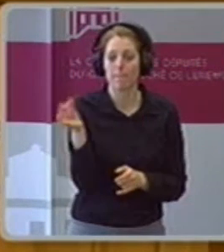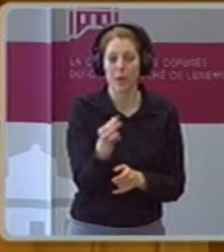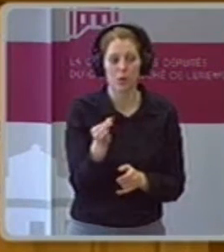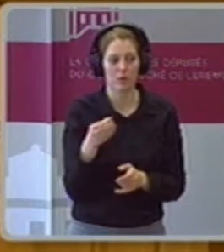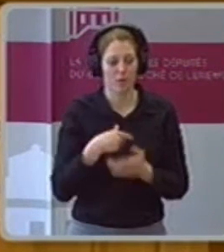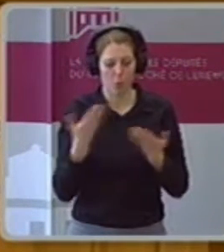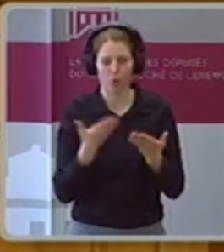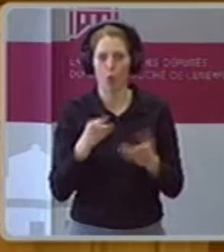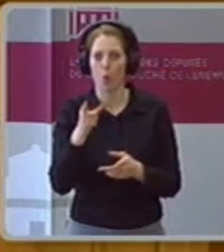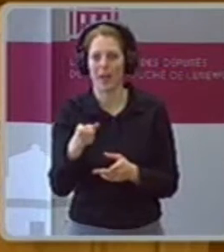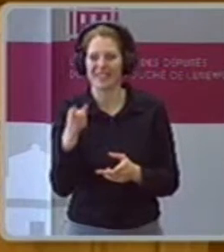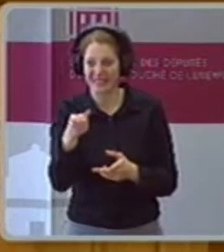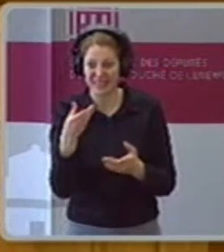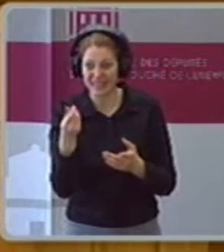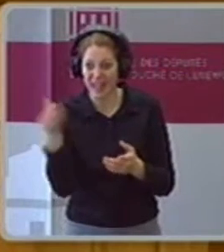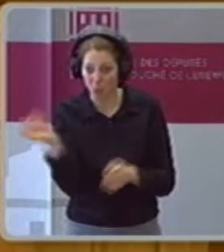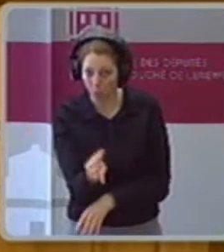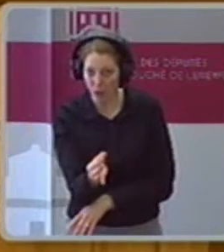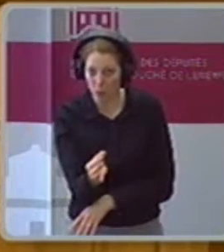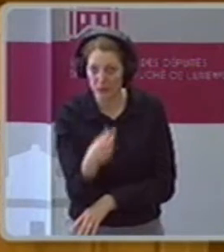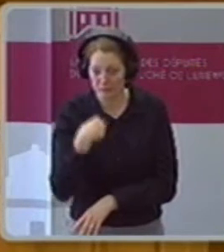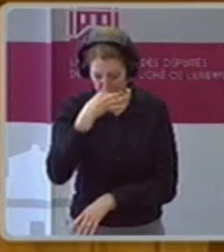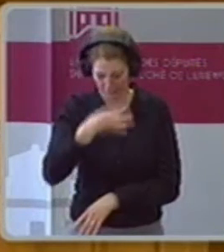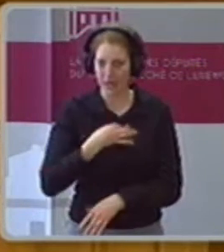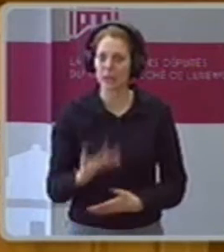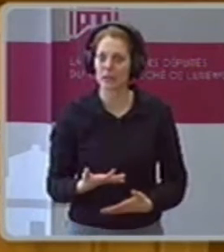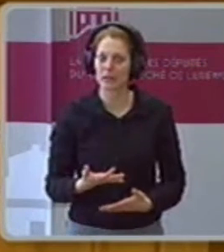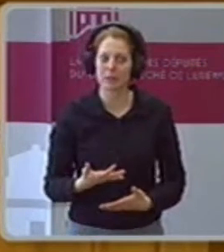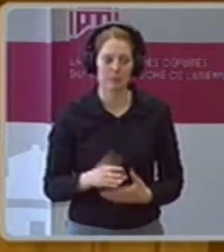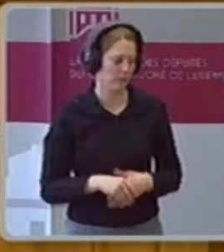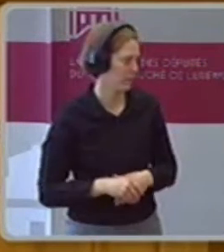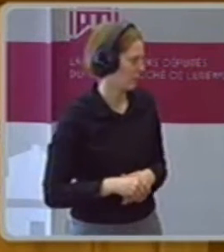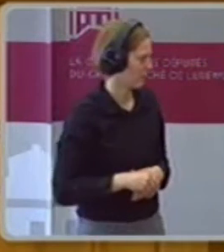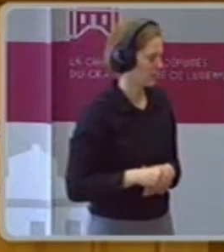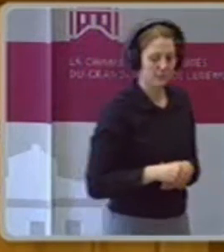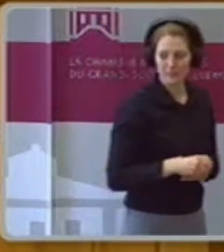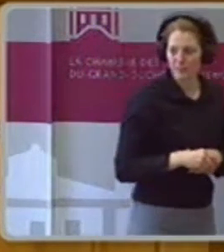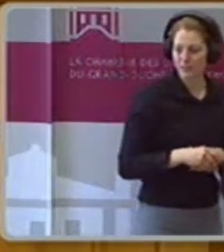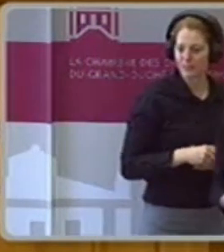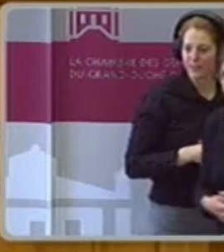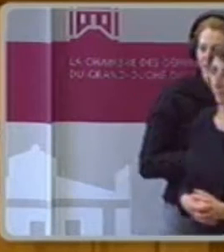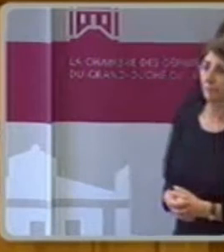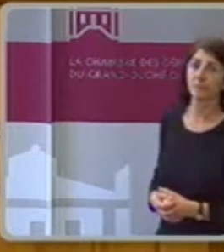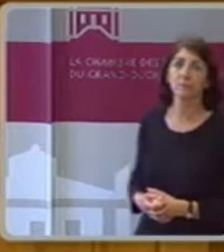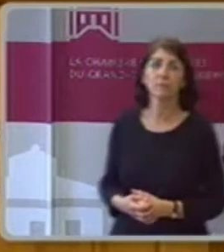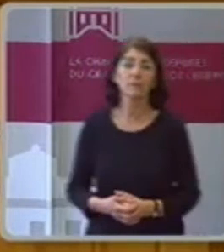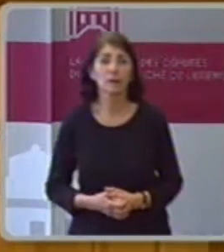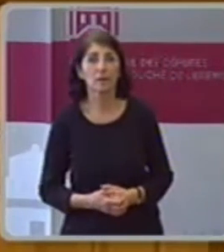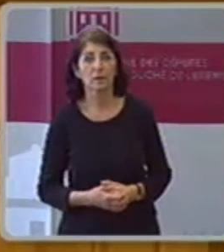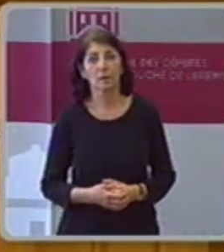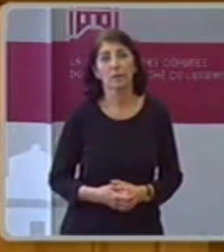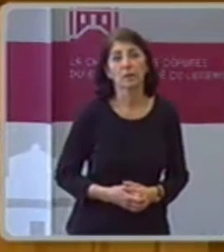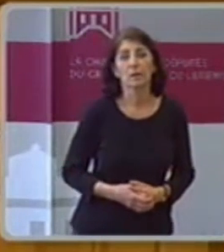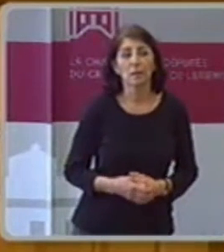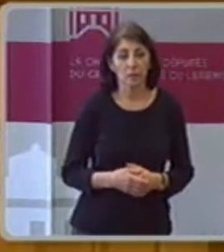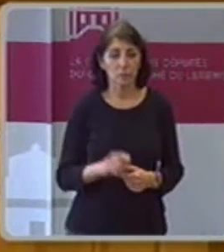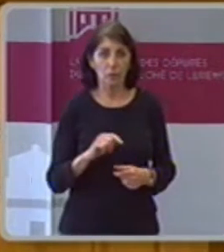Appartement, wie es steht, kann man Betreuung, Pflegehilfe, Haushaltshilfe, die geht von 3.600 auf 5.000 Feiern